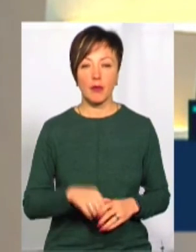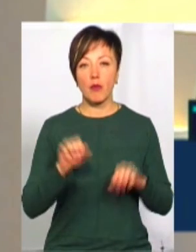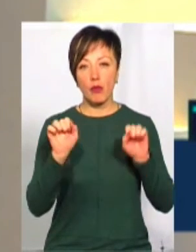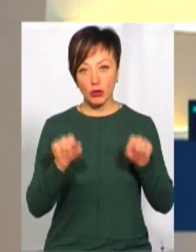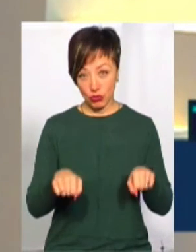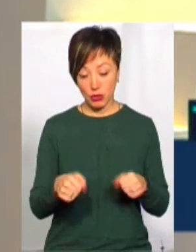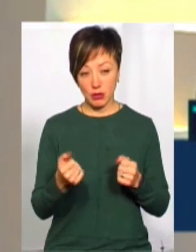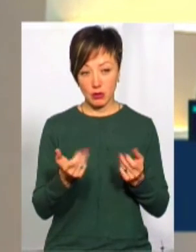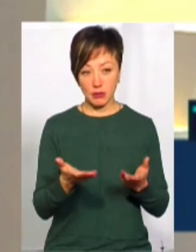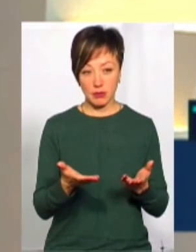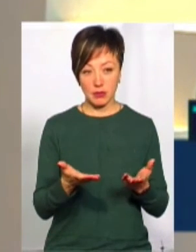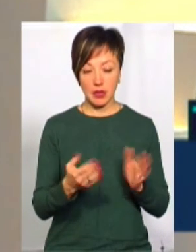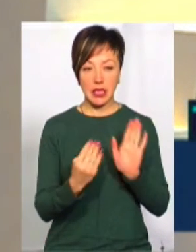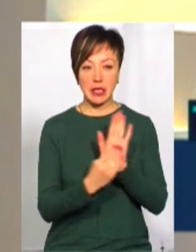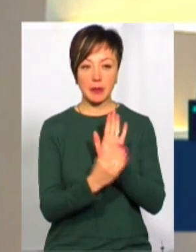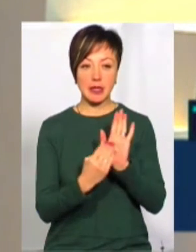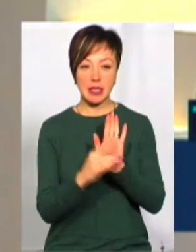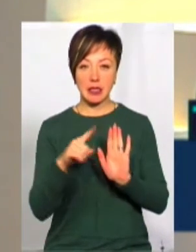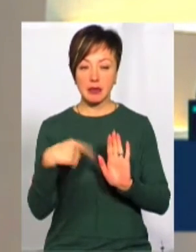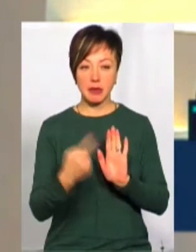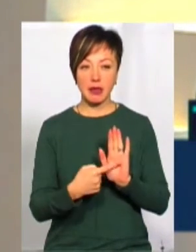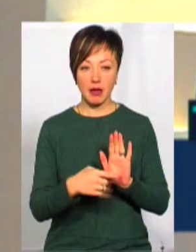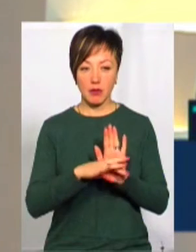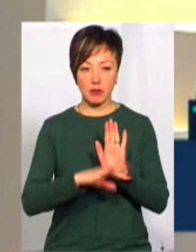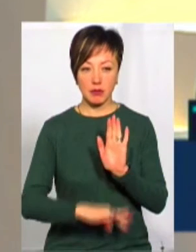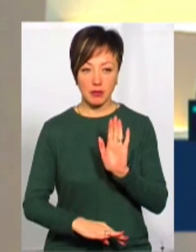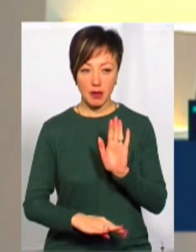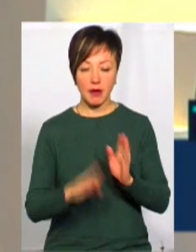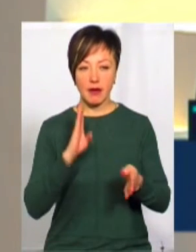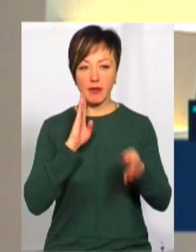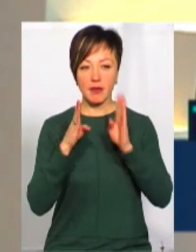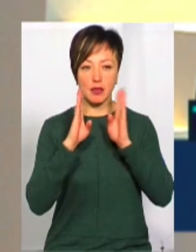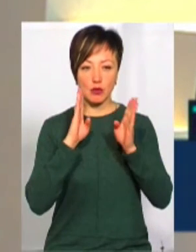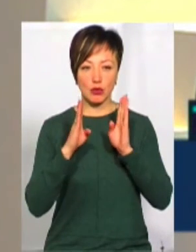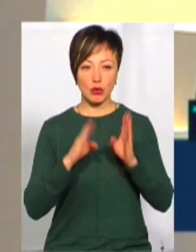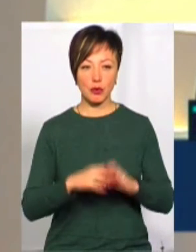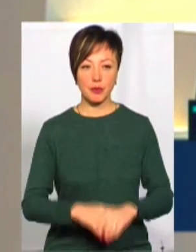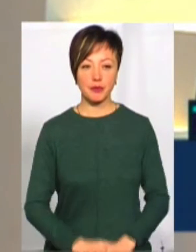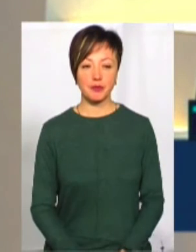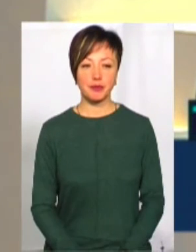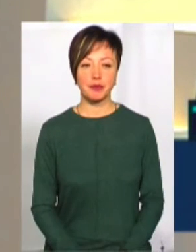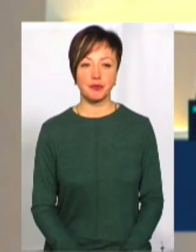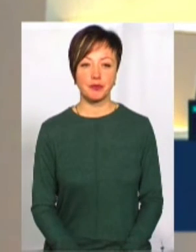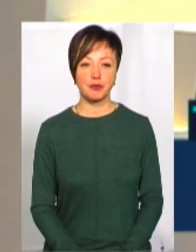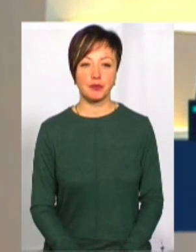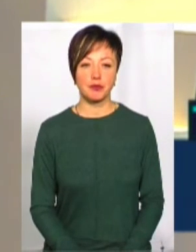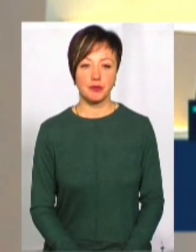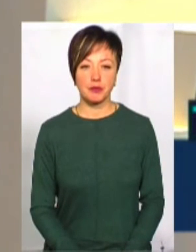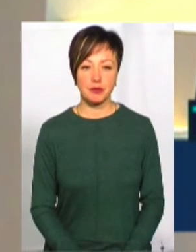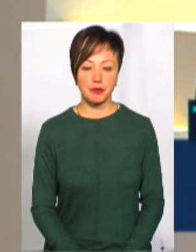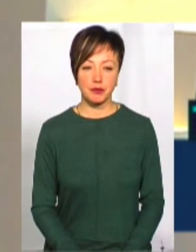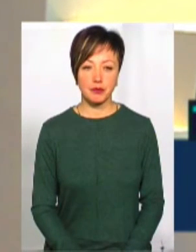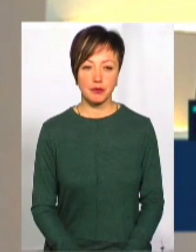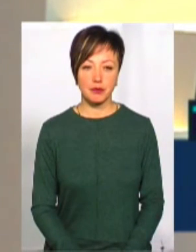Також можете написати свої запитання у коментарях під прямою трансляцією нашої програми на сторінці UA